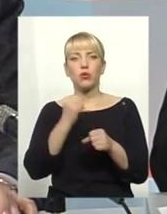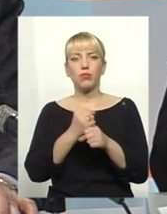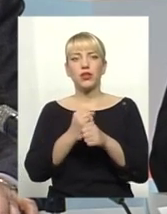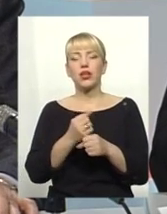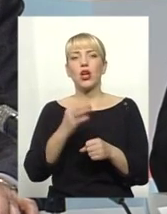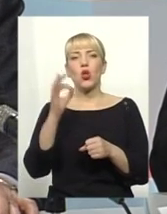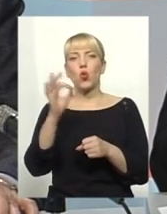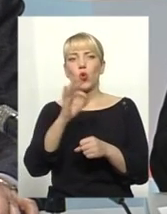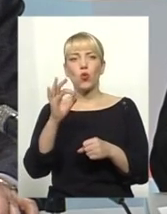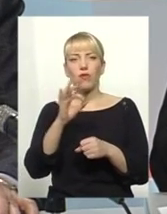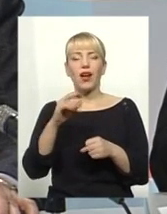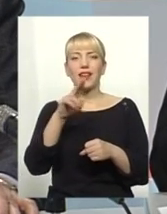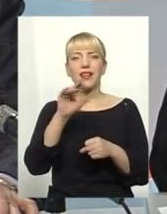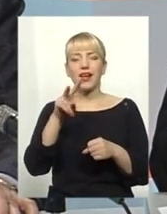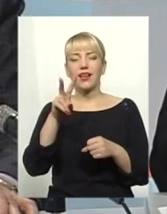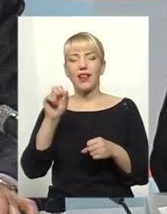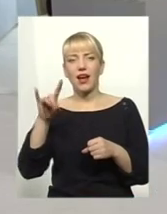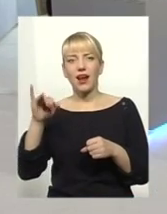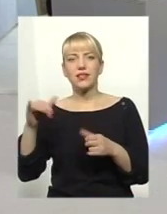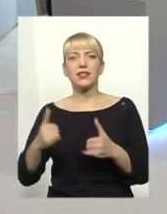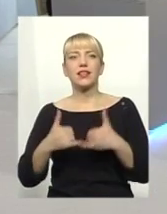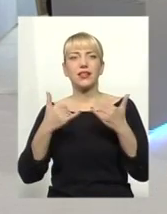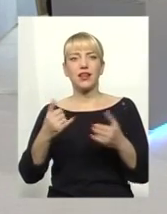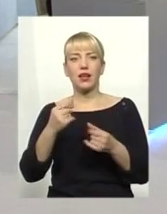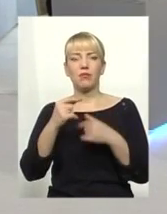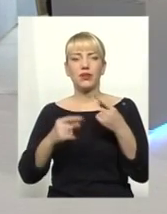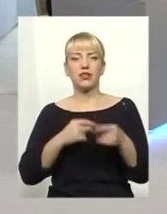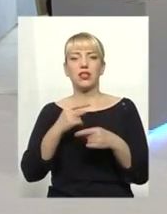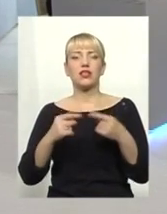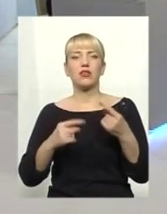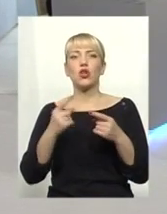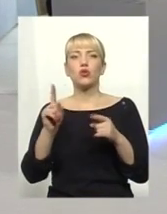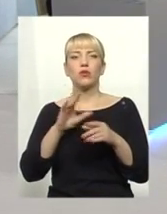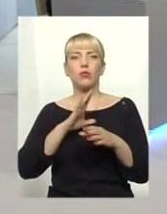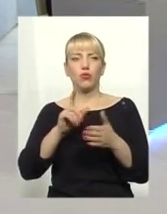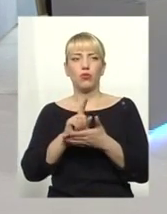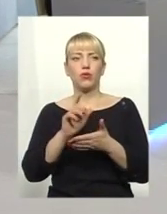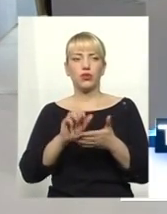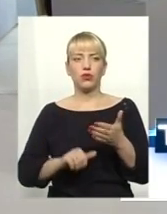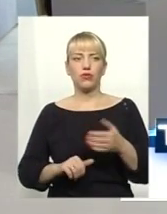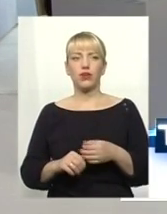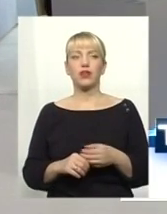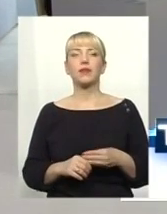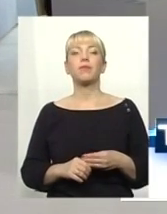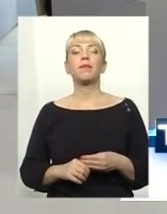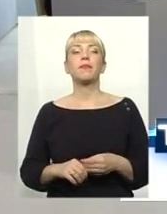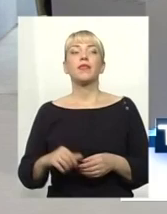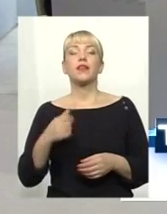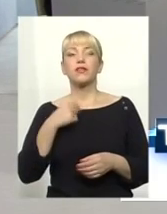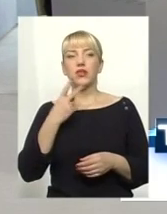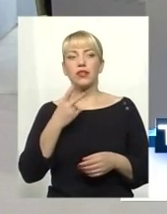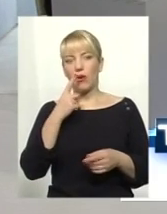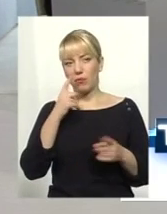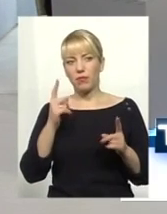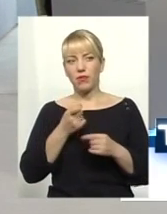аналогічно, щоб люди могли задекларувати ці доходи без оподаткування. Віктор Іванович, будь ласка. Зважаючи на обман часу, тільки